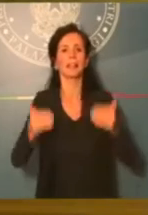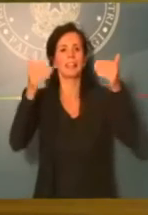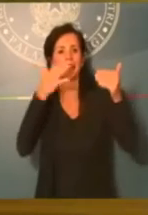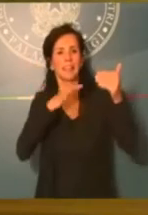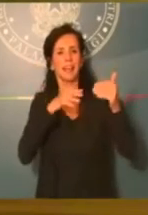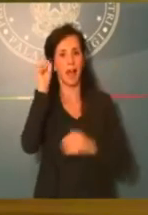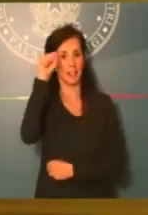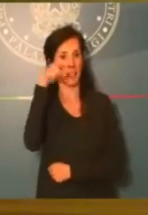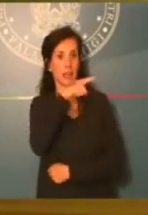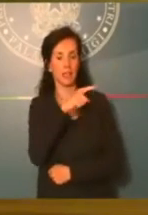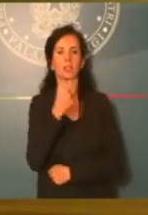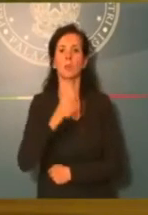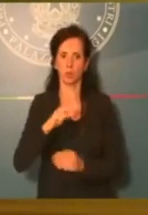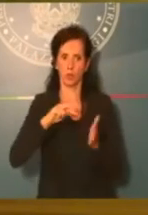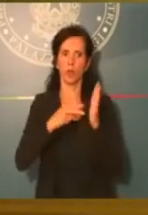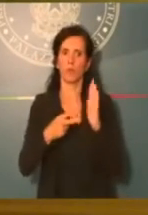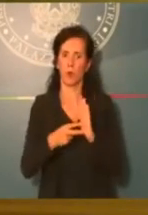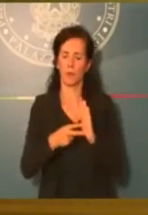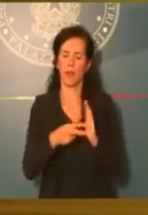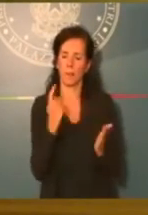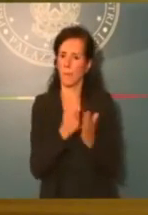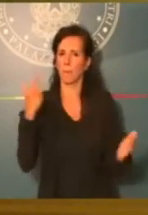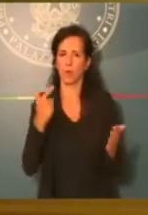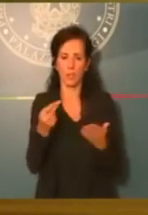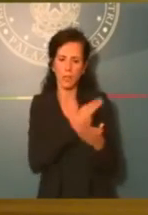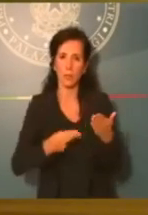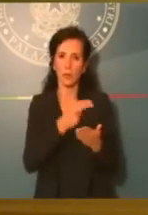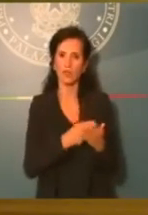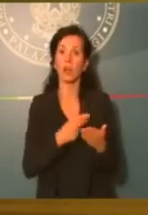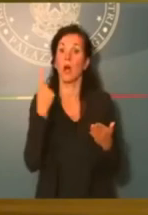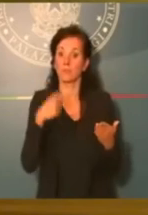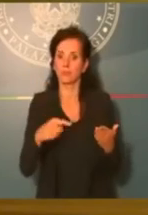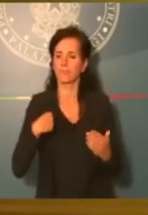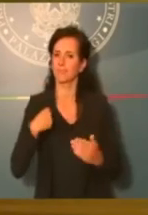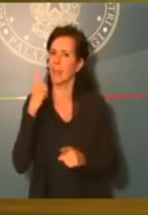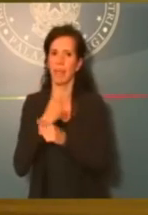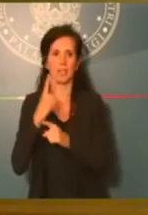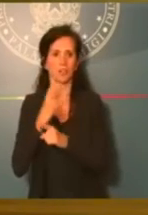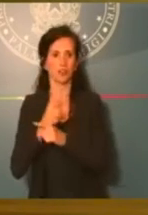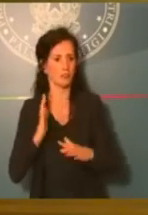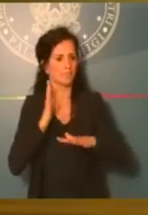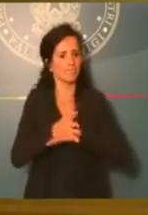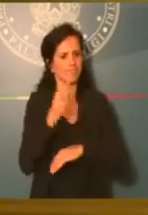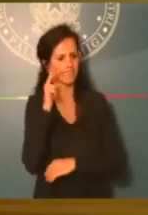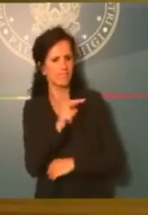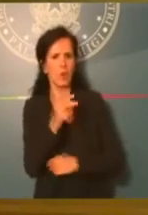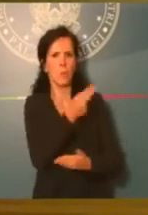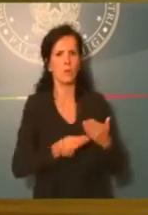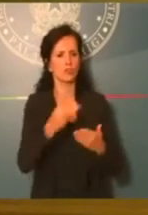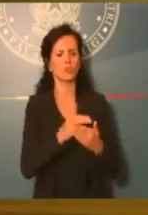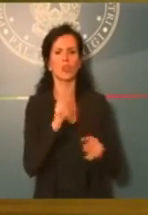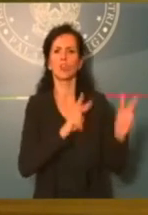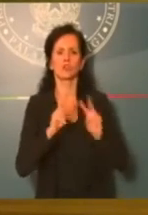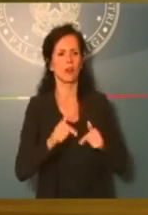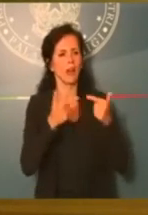importanti problemi progettuali e quindi abbiamo l'esigenza di specializzare, la progettazione per consentire rapidamente l'avvio dei